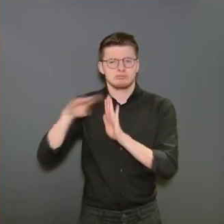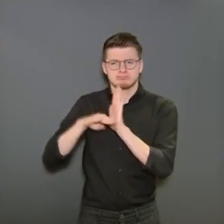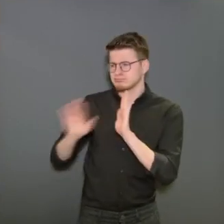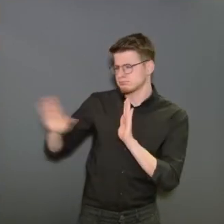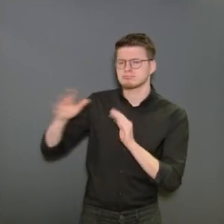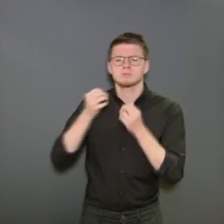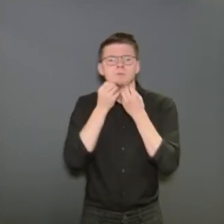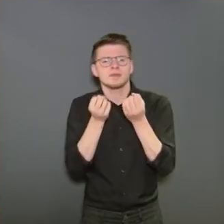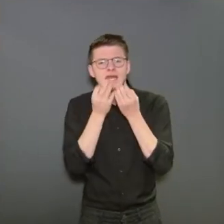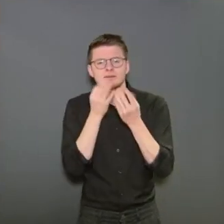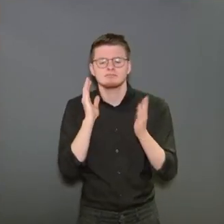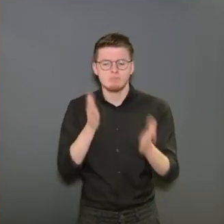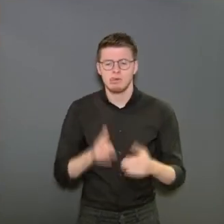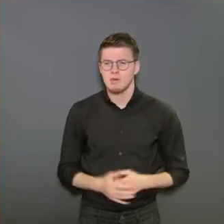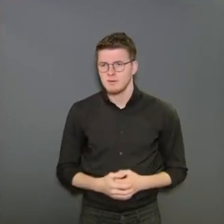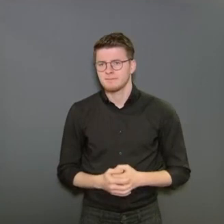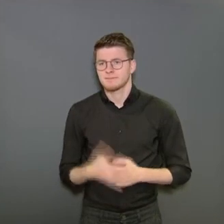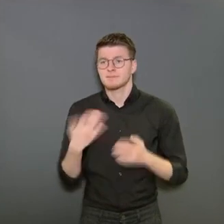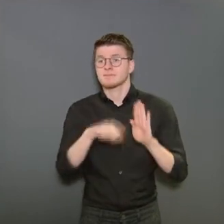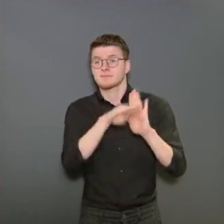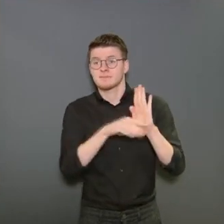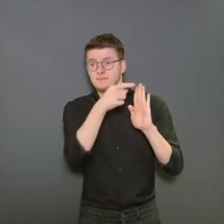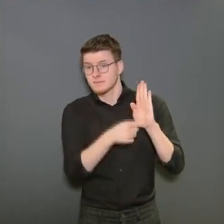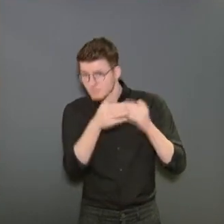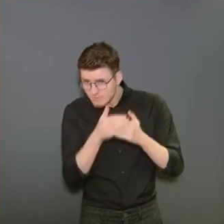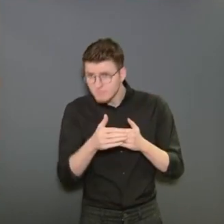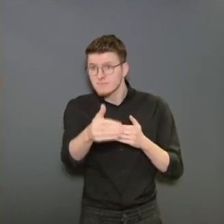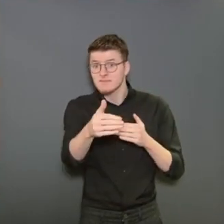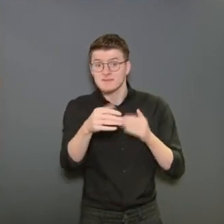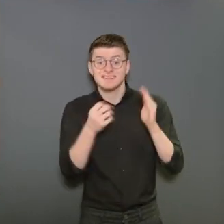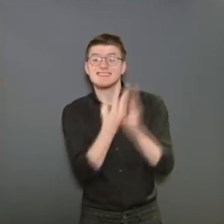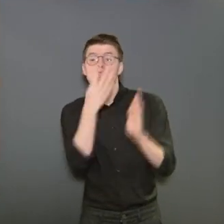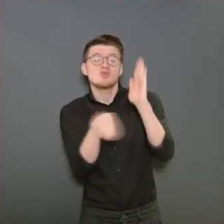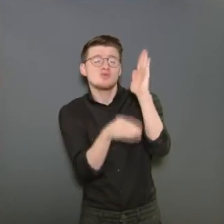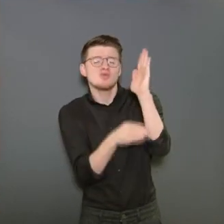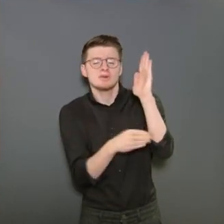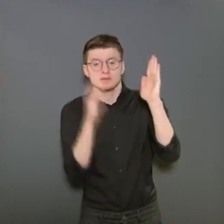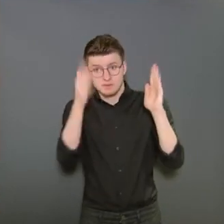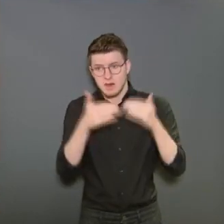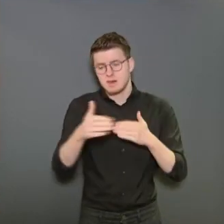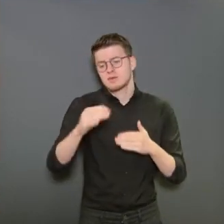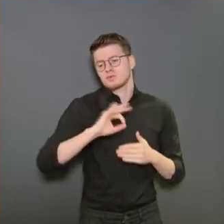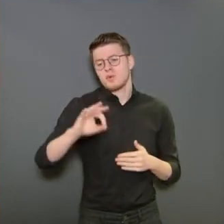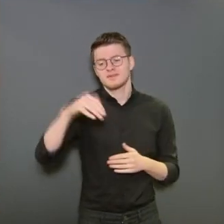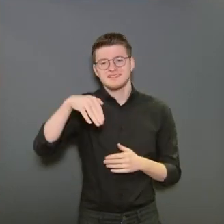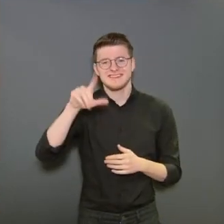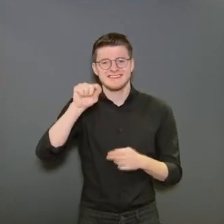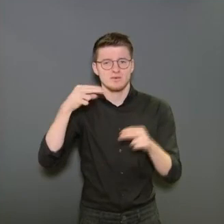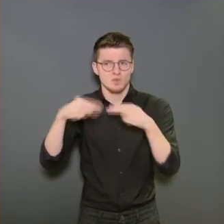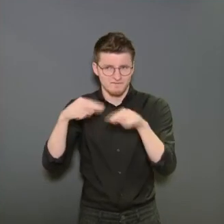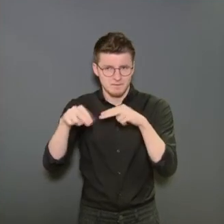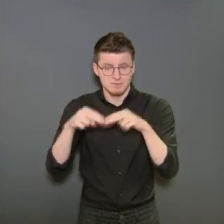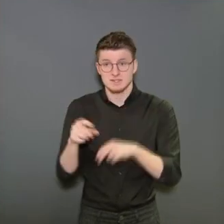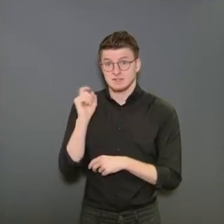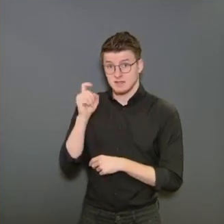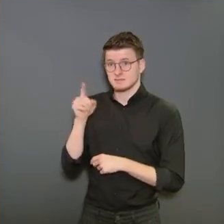mesures qui sont prises pour un mois, qui vont donc valoir jusqu'au 19 novembre. Elles feront l'objet d'un